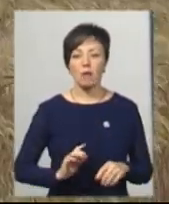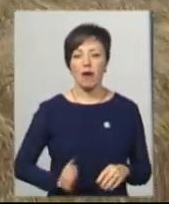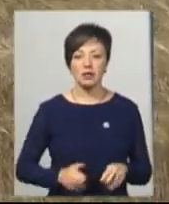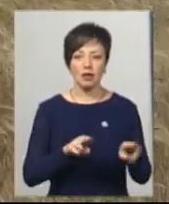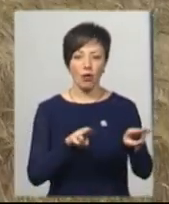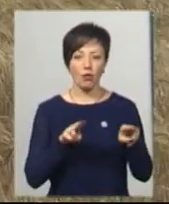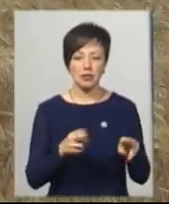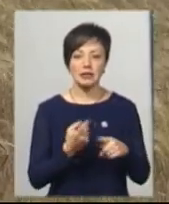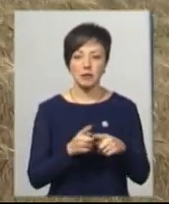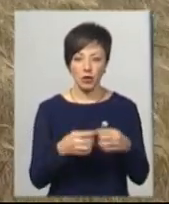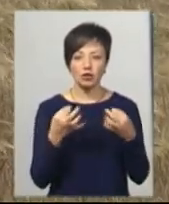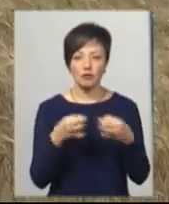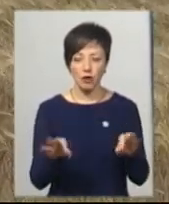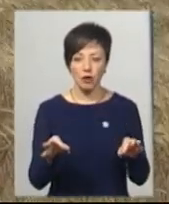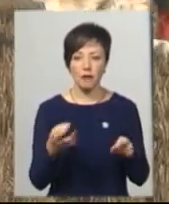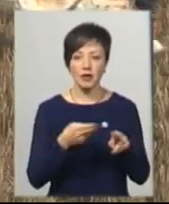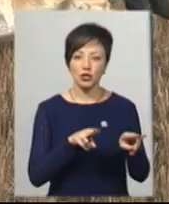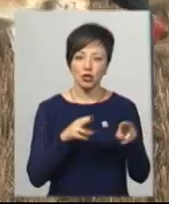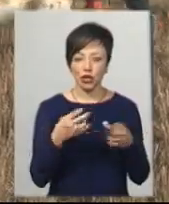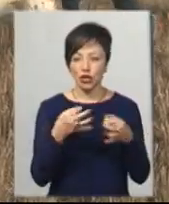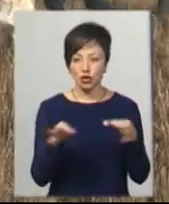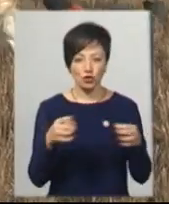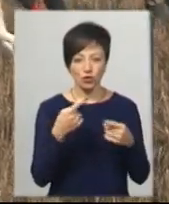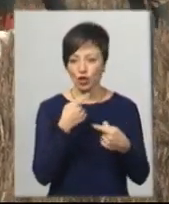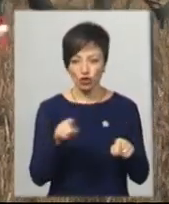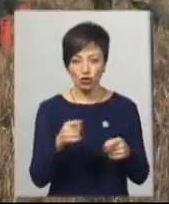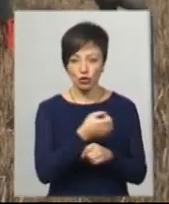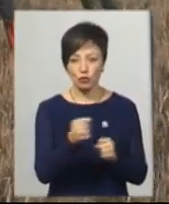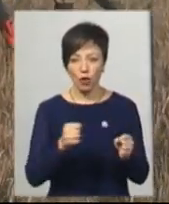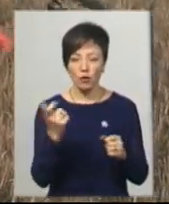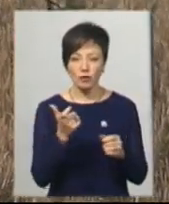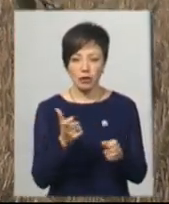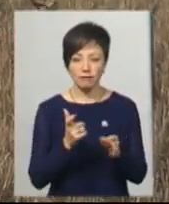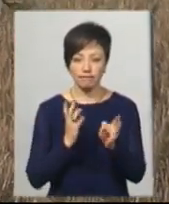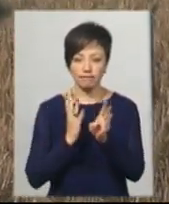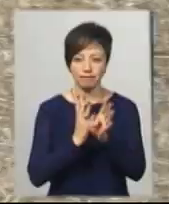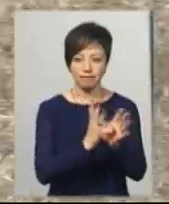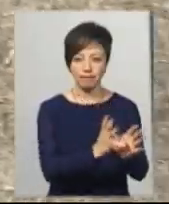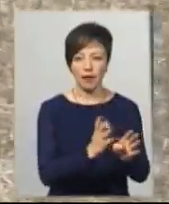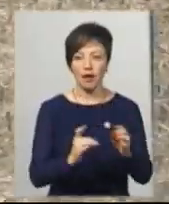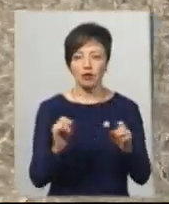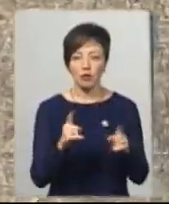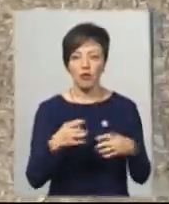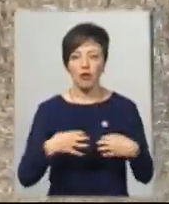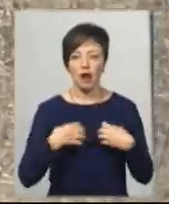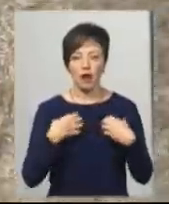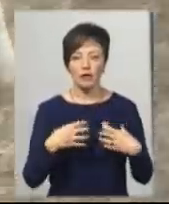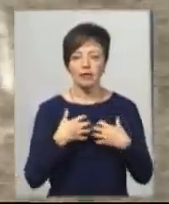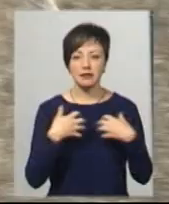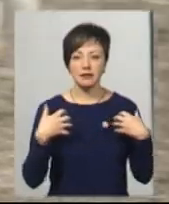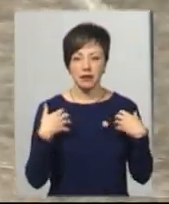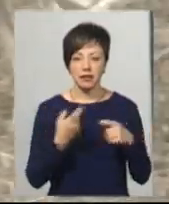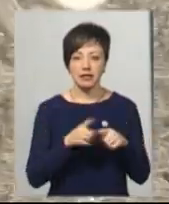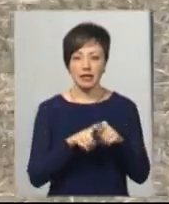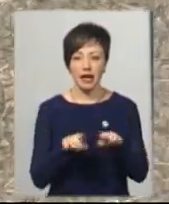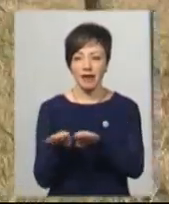Тепер лоби з хортами дозволені. Без рушниць чи іншої зброї господарі з собаками йдуть рівним ланцюгом угіддями, щоби сполохати звіра. Мовою мисливців